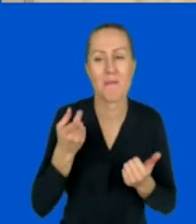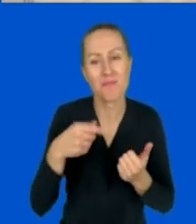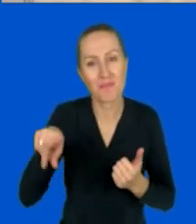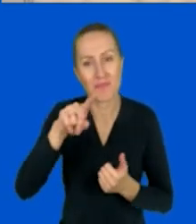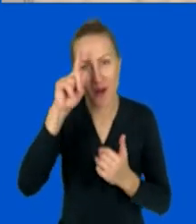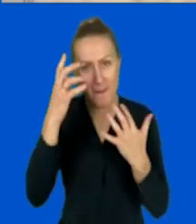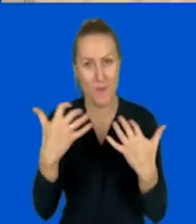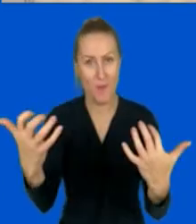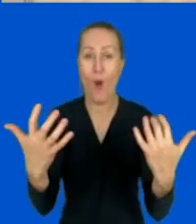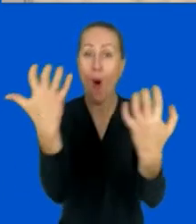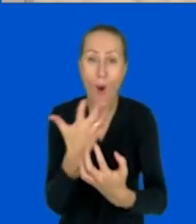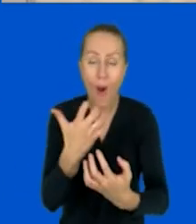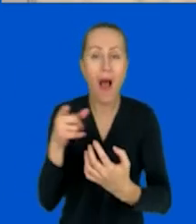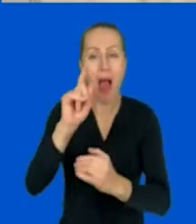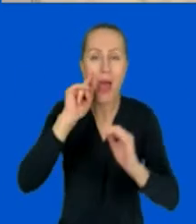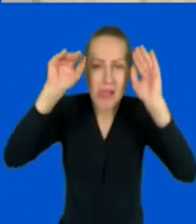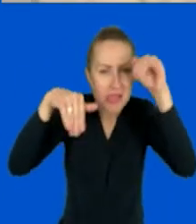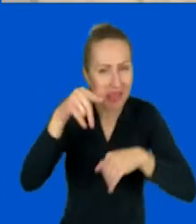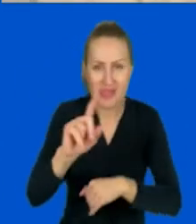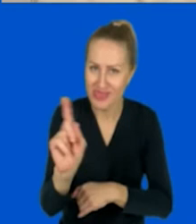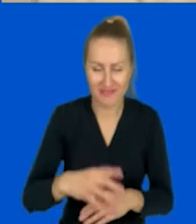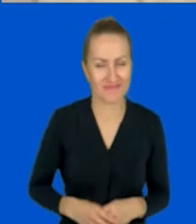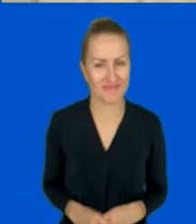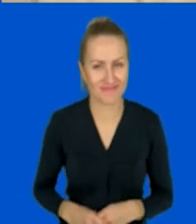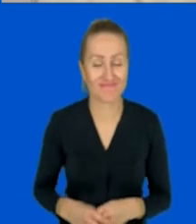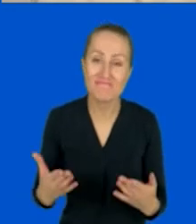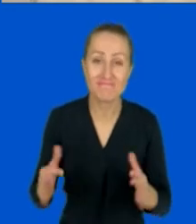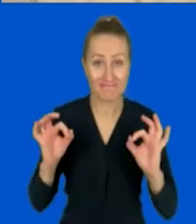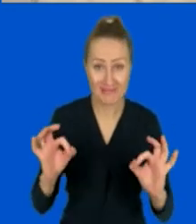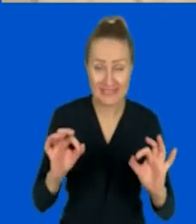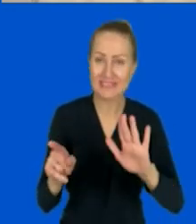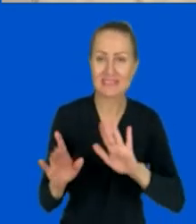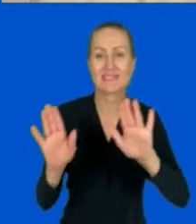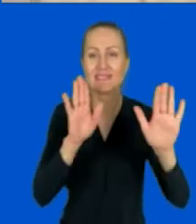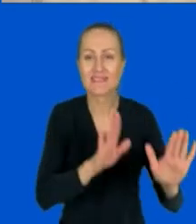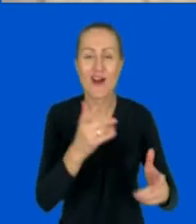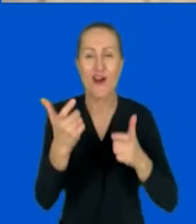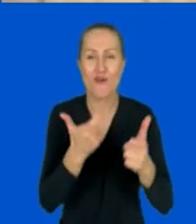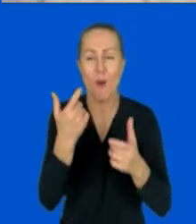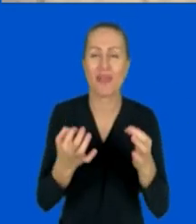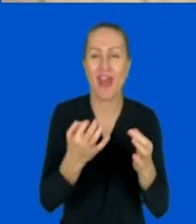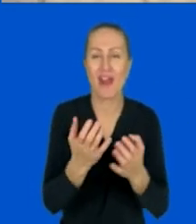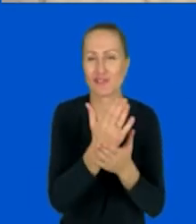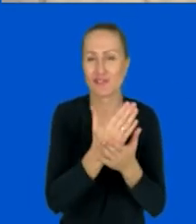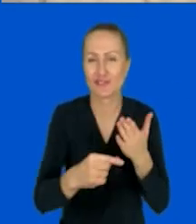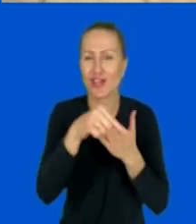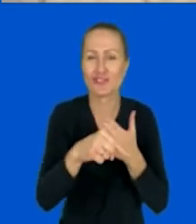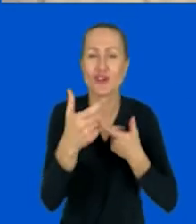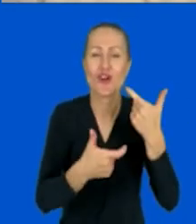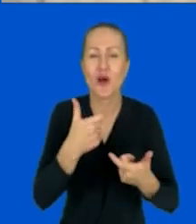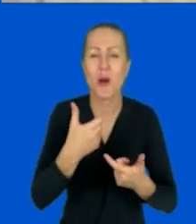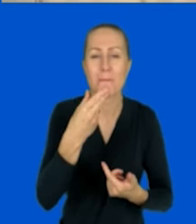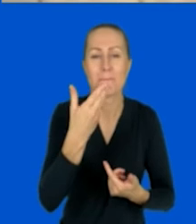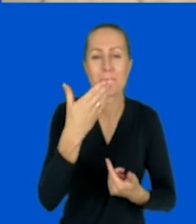publiczność nie zasypiała? Dobrze. W takim razie myślę sobie, że możemy już tą część mentimetrową